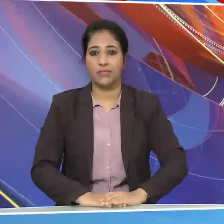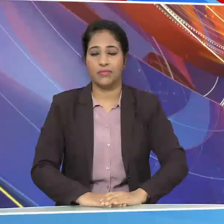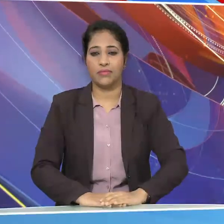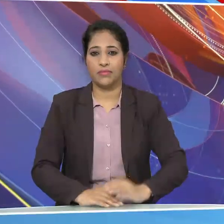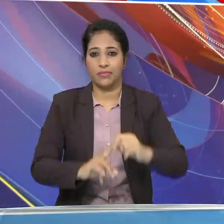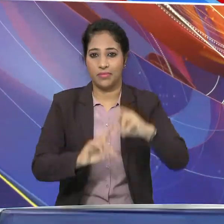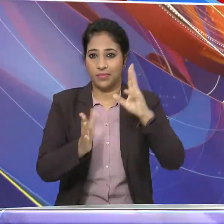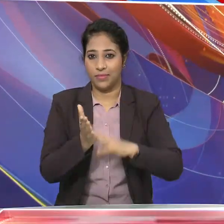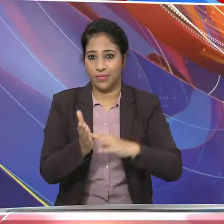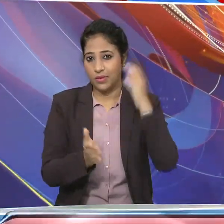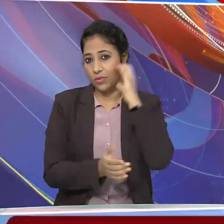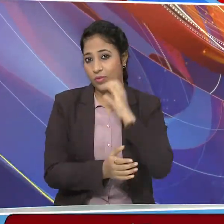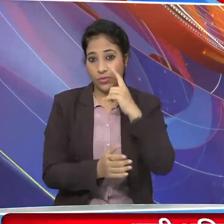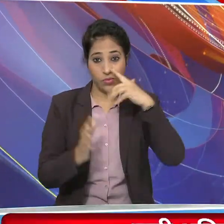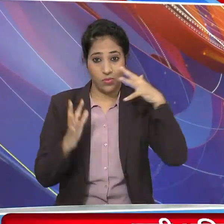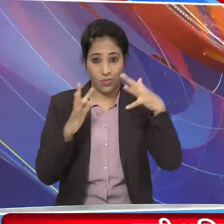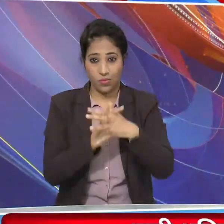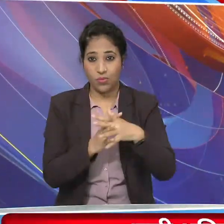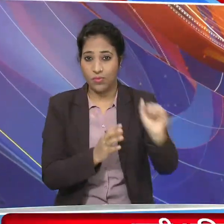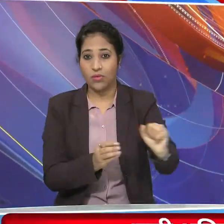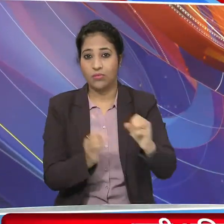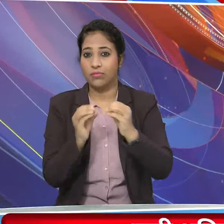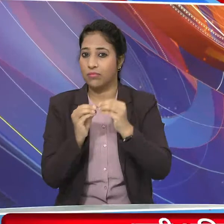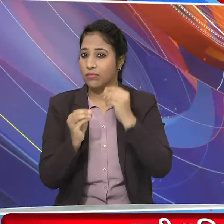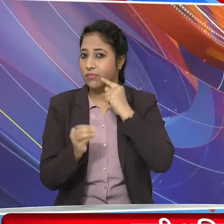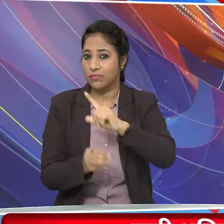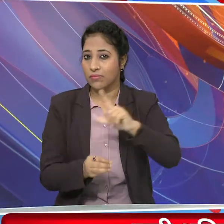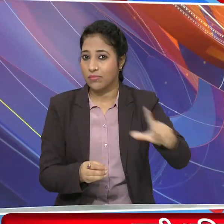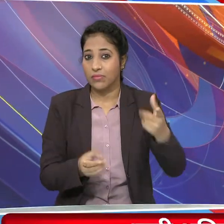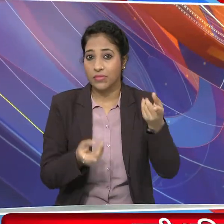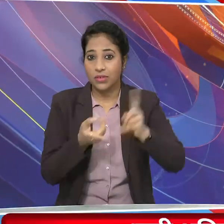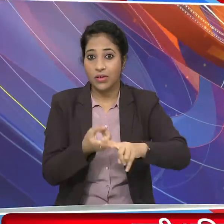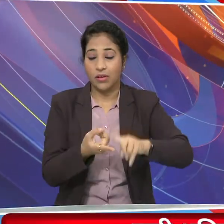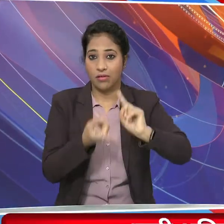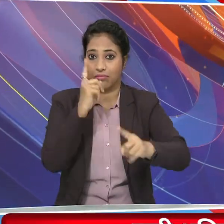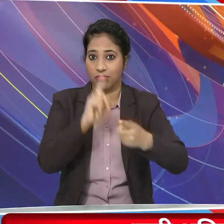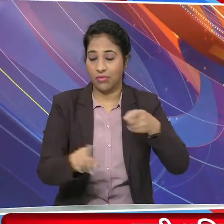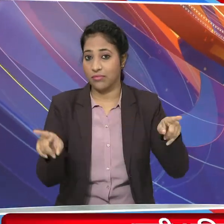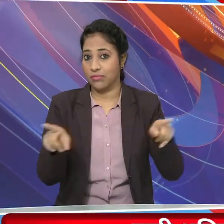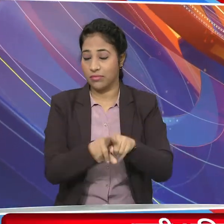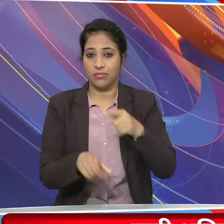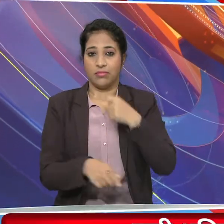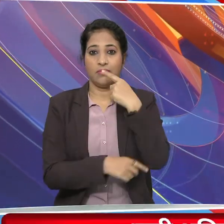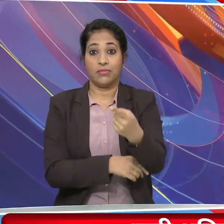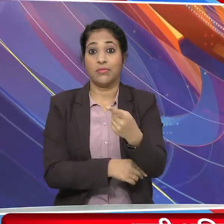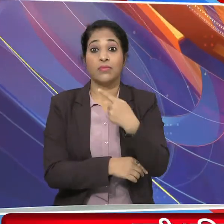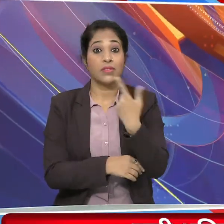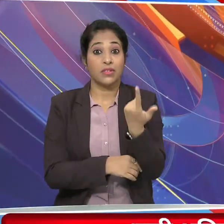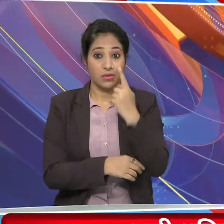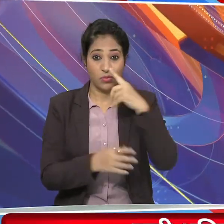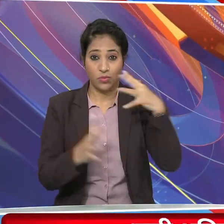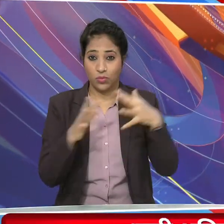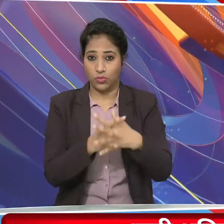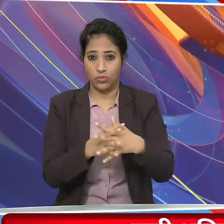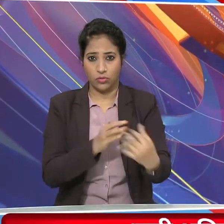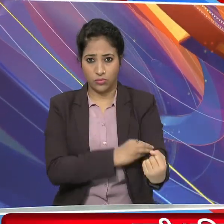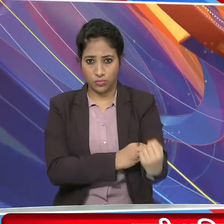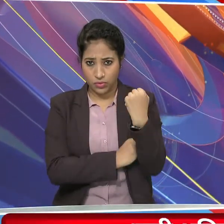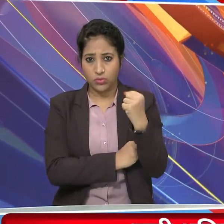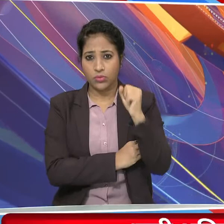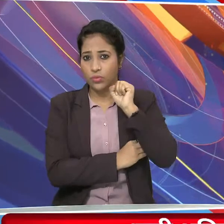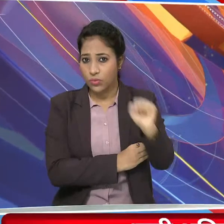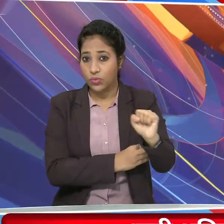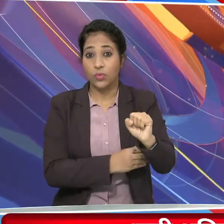प्रधान मंत्री नरेंद्र मुदी ने महिला आरक्षन विधेग को बताया एतिहासिक कहा नारी शक्ती वंदन